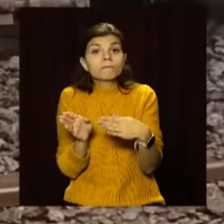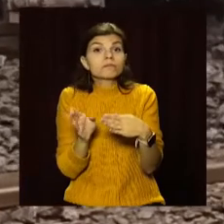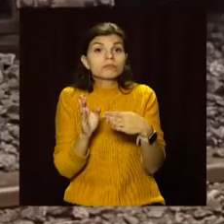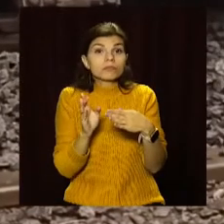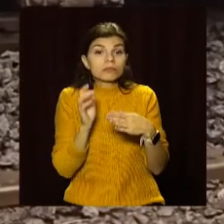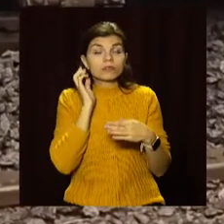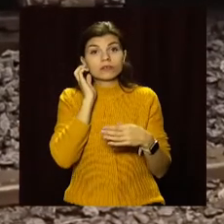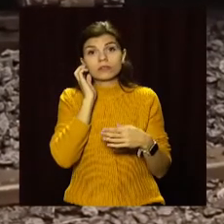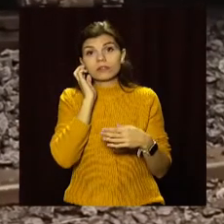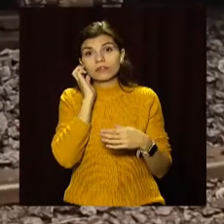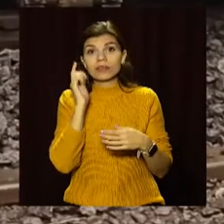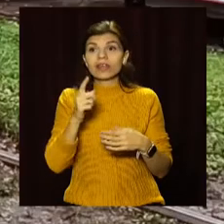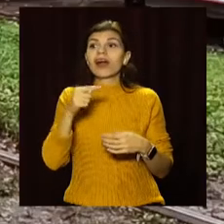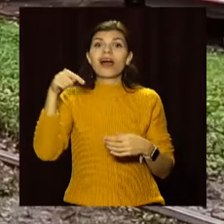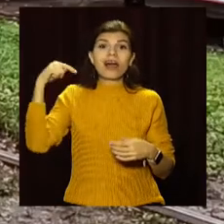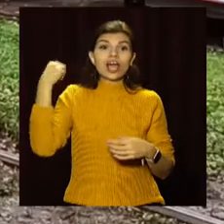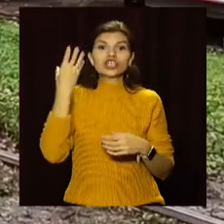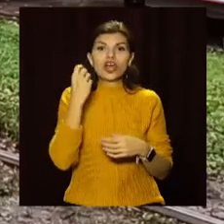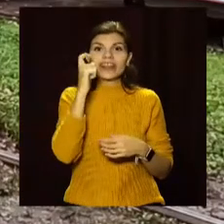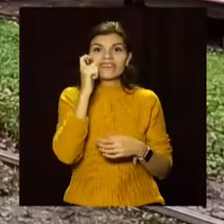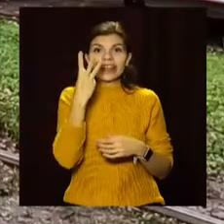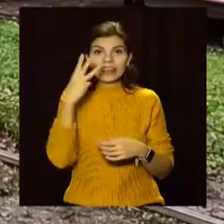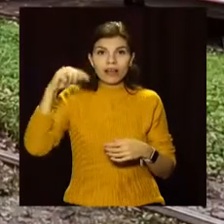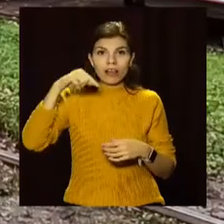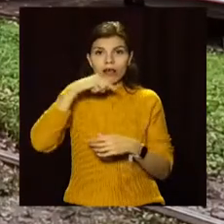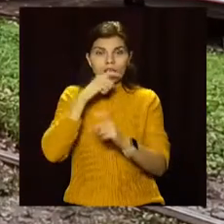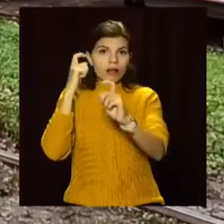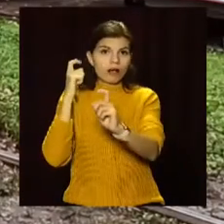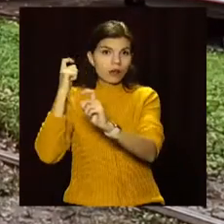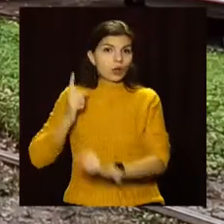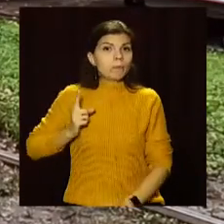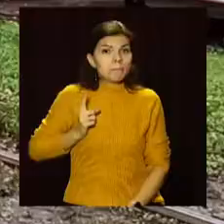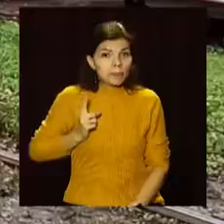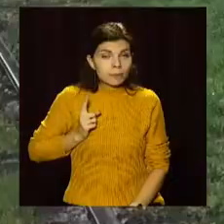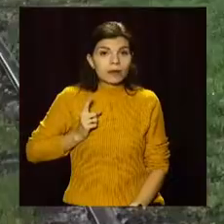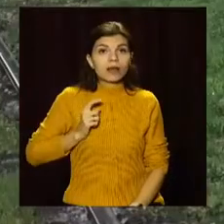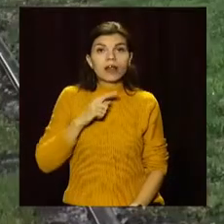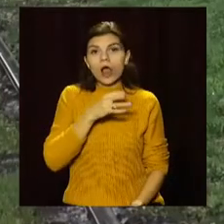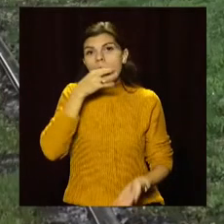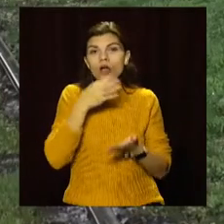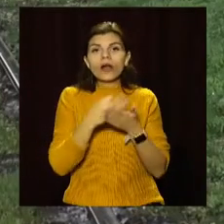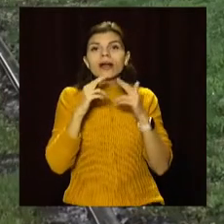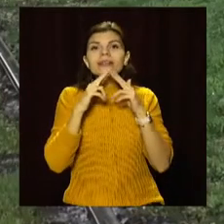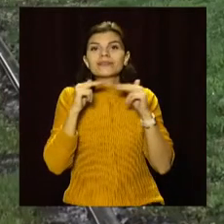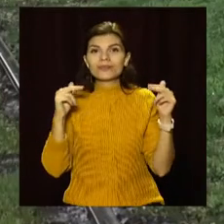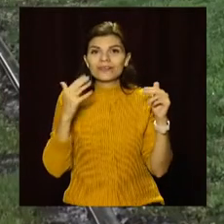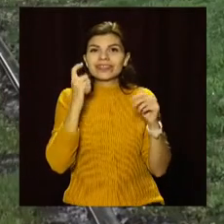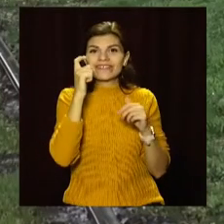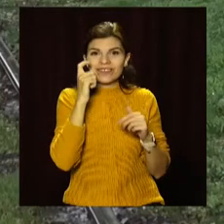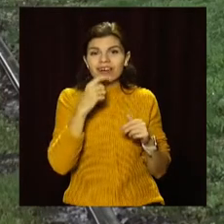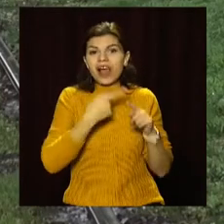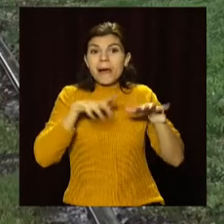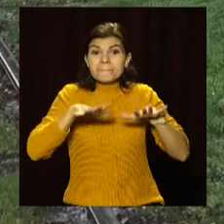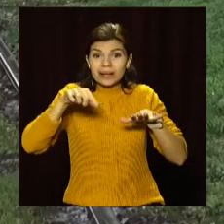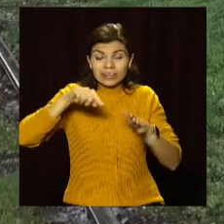вишукувалися в чергу ще три трамваї. На комунальному підприємстві «Дніпровський електротранспорт» кажуть, такі аварії на